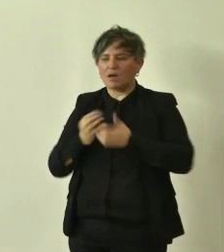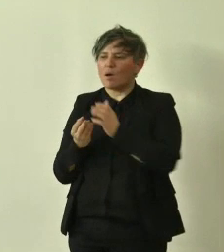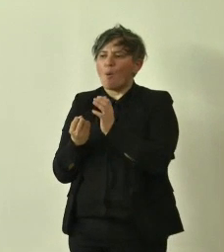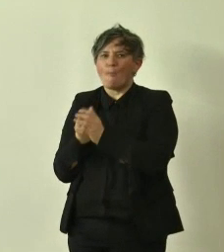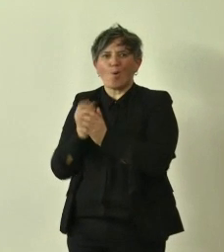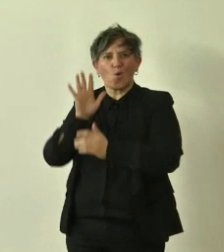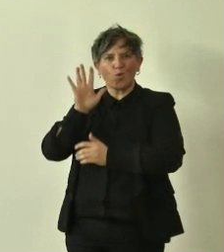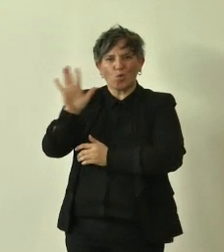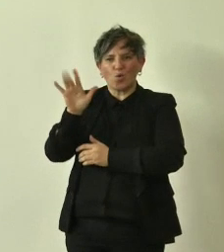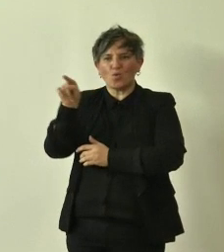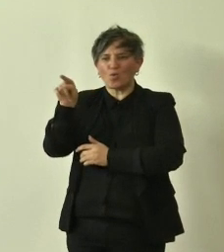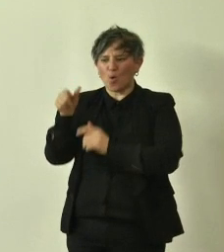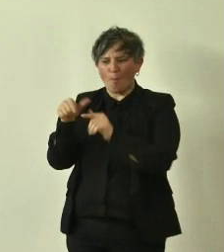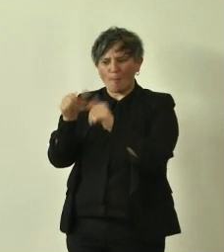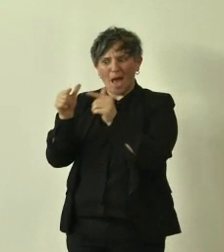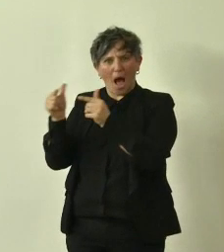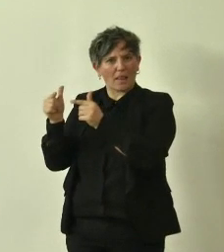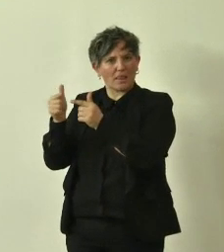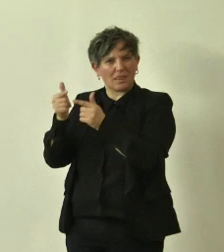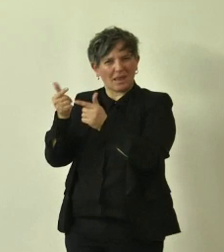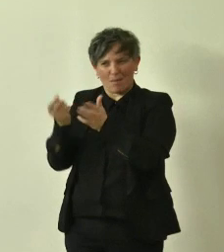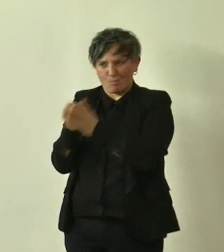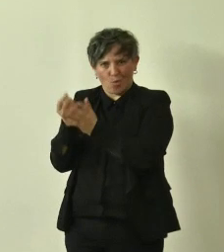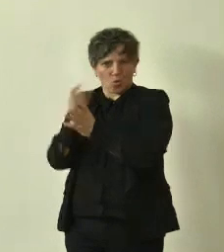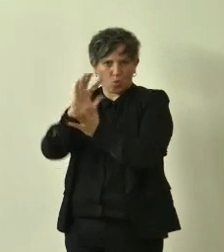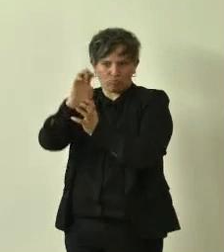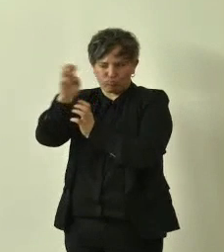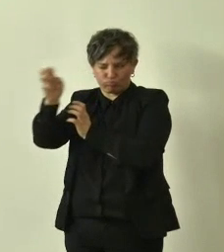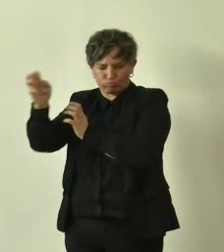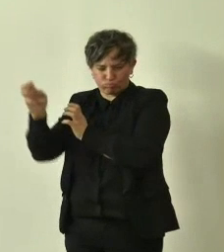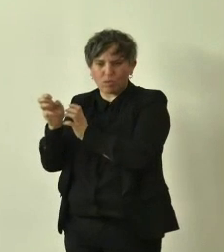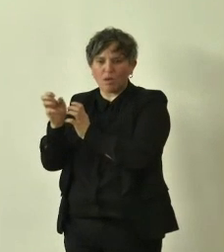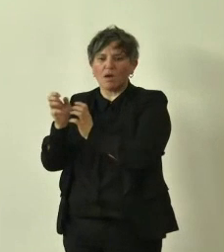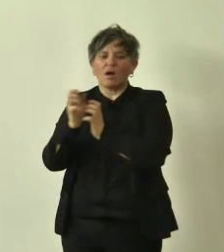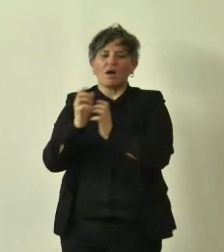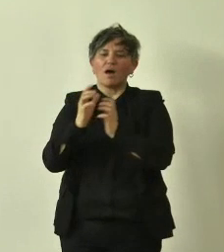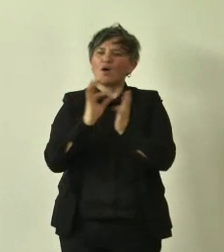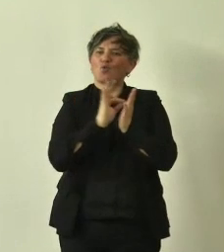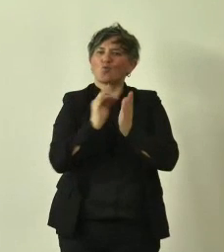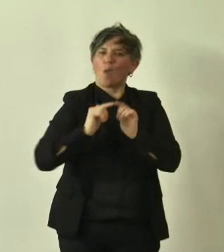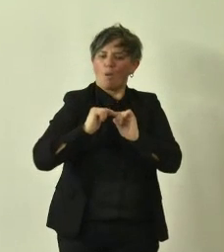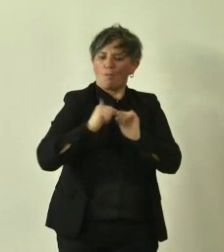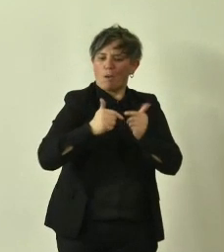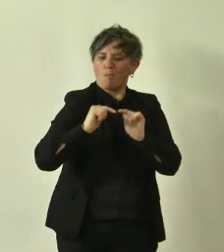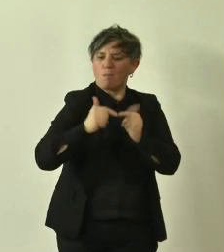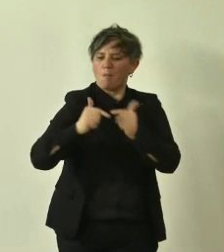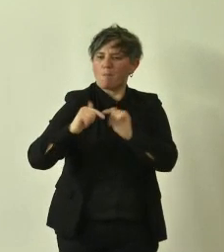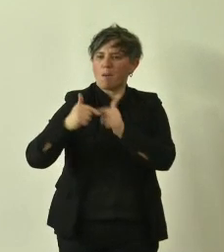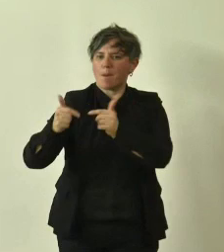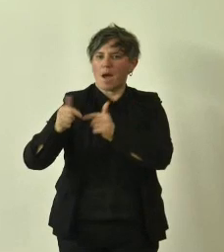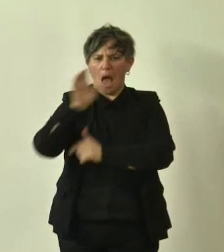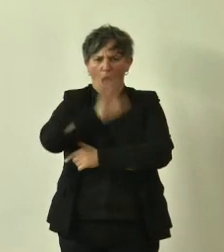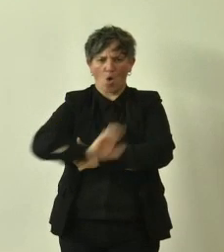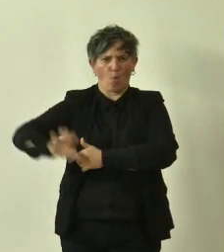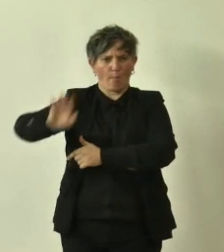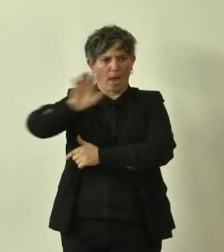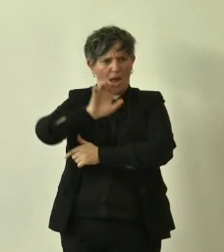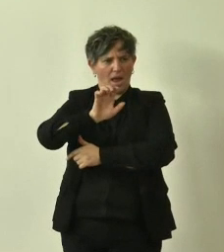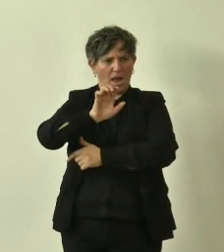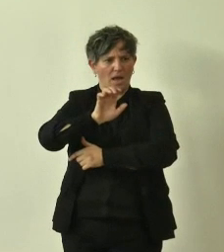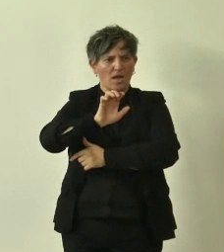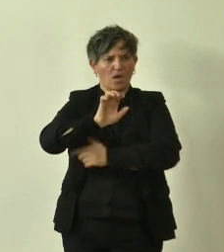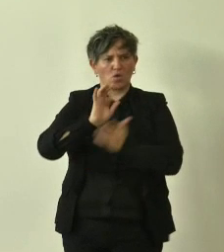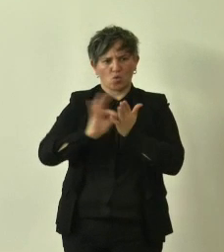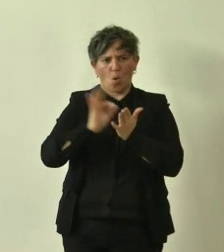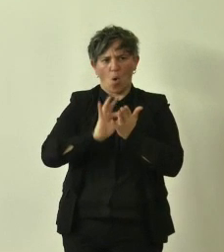platano e le ha regalate a istituti scolastici di tutta Europa agli istituti scolastici